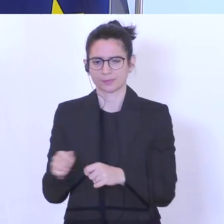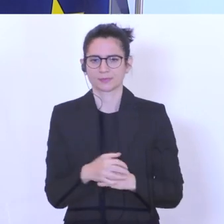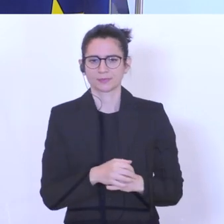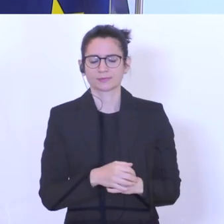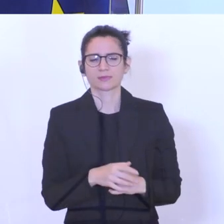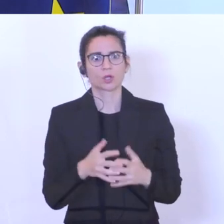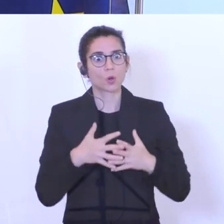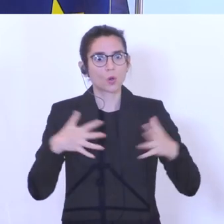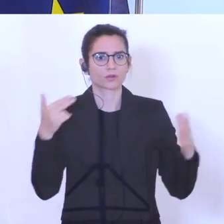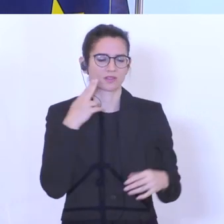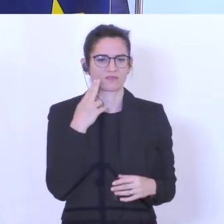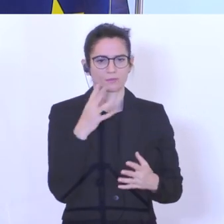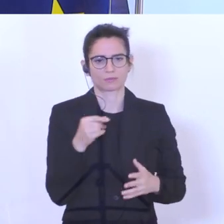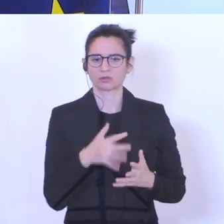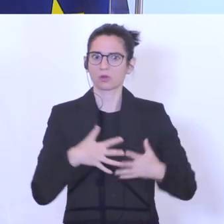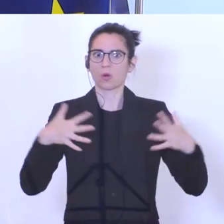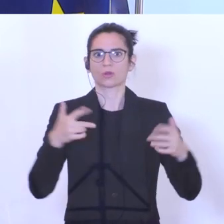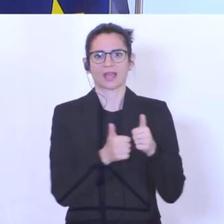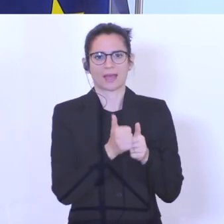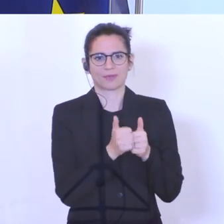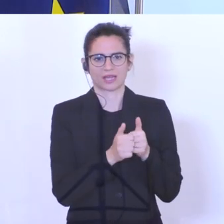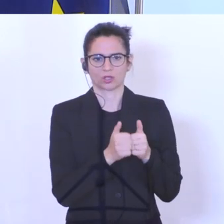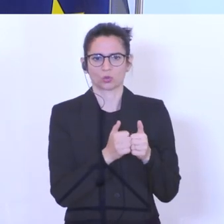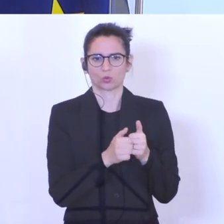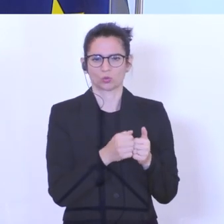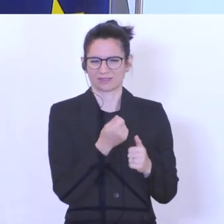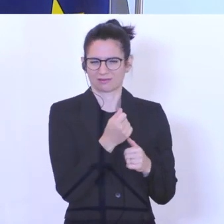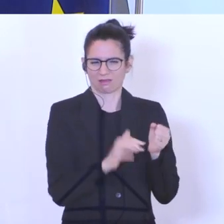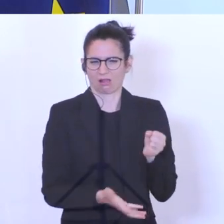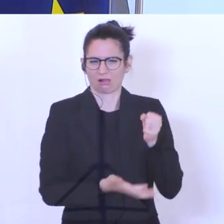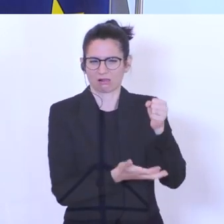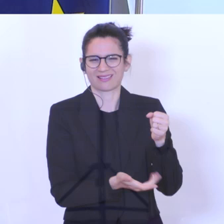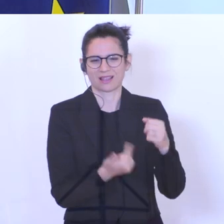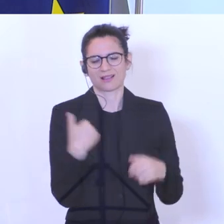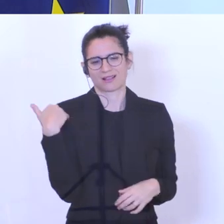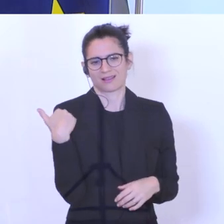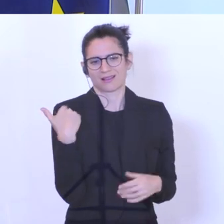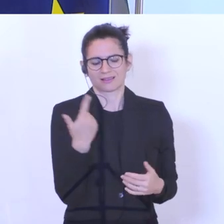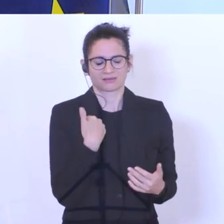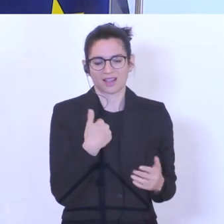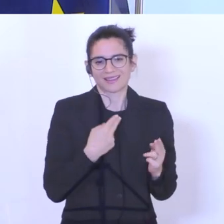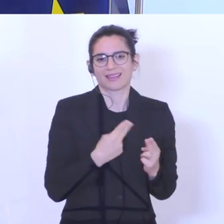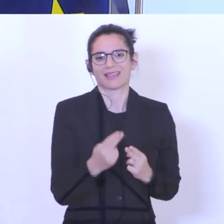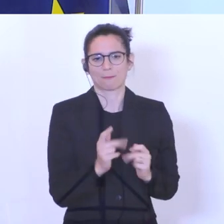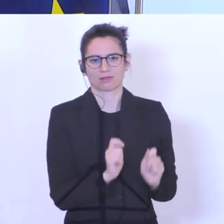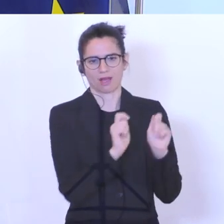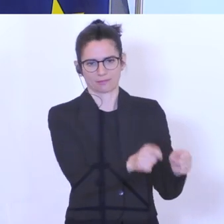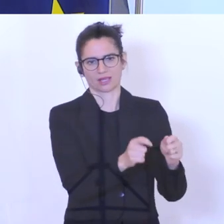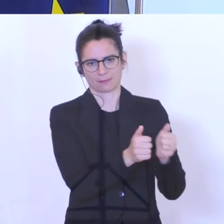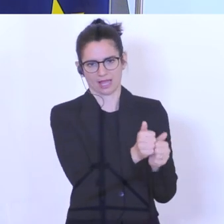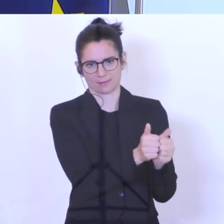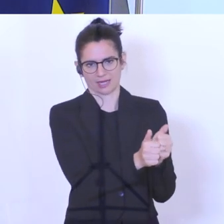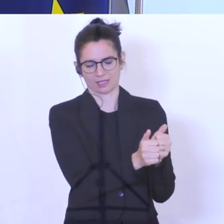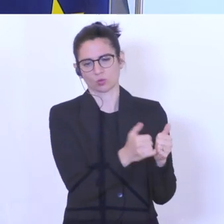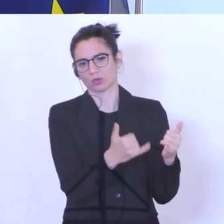Vor allem größere Betriebe mit größeren Abrechnungssummen haben erst kurz vor Ende des Monats ihre Abrechnung eingereicht. Diese